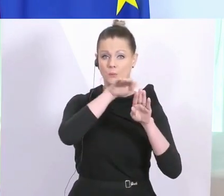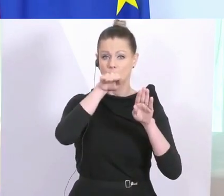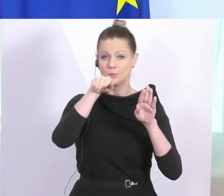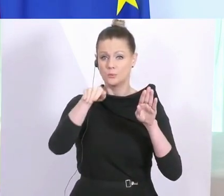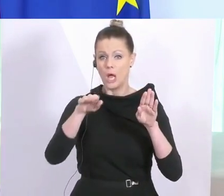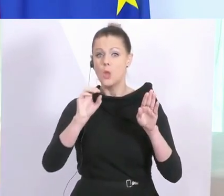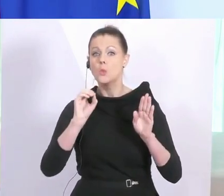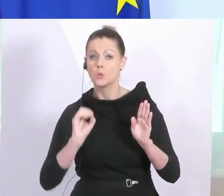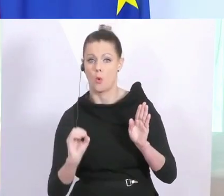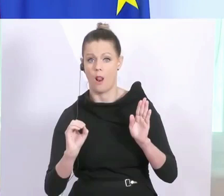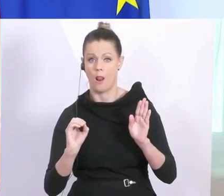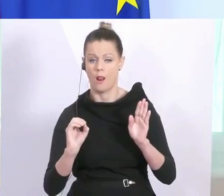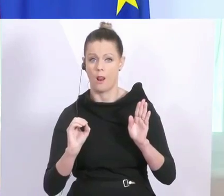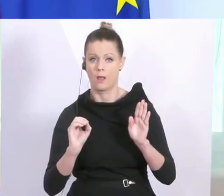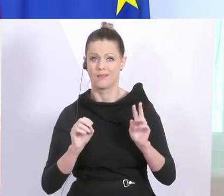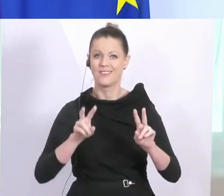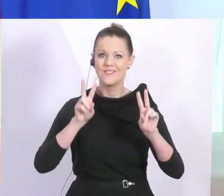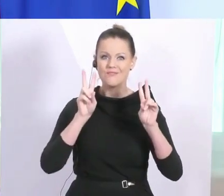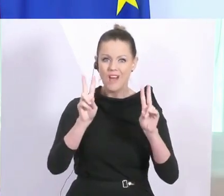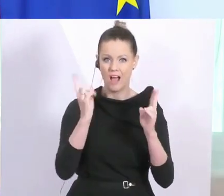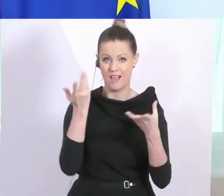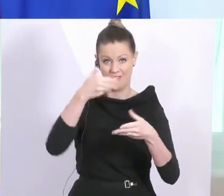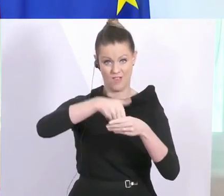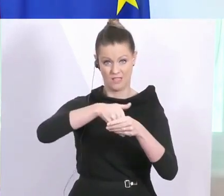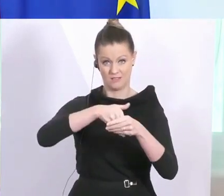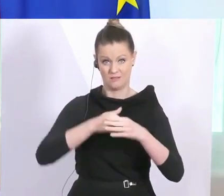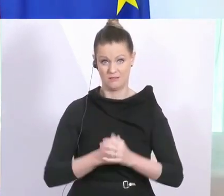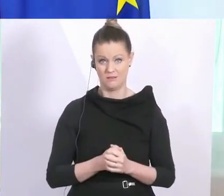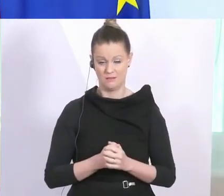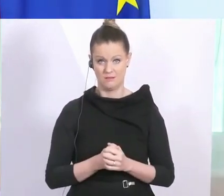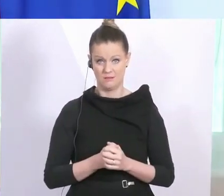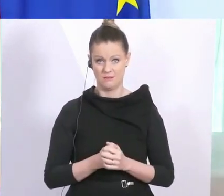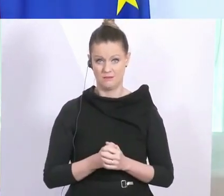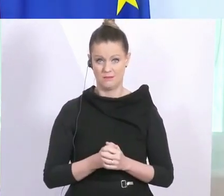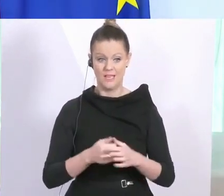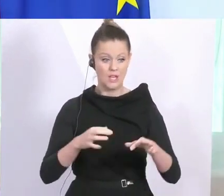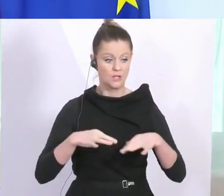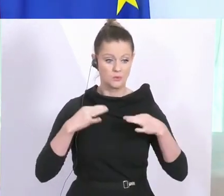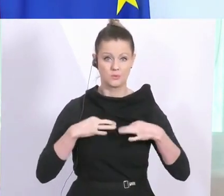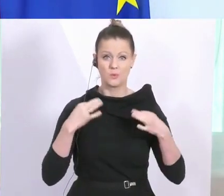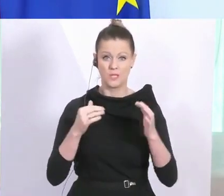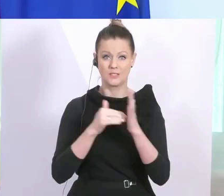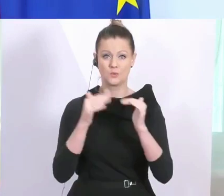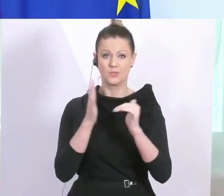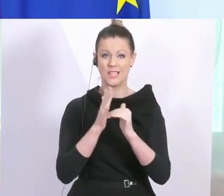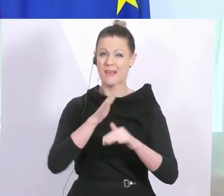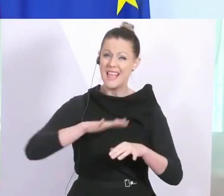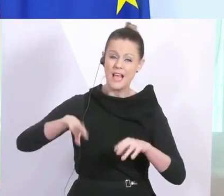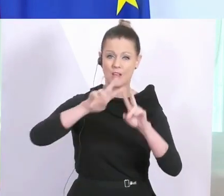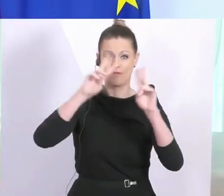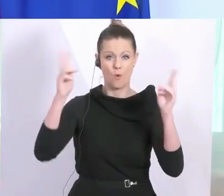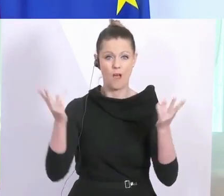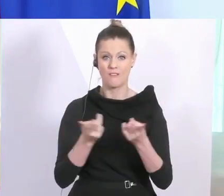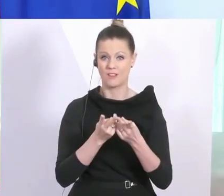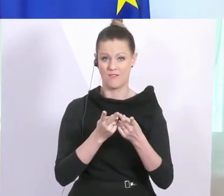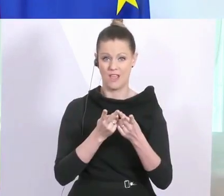Und die Wahrheit ist, kein Gesundheitssystem der Welt kann eine zu schnelle